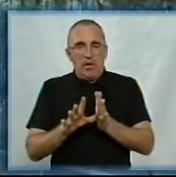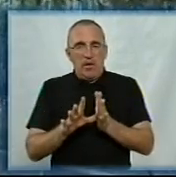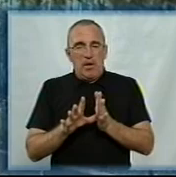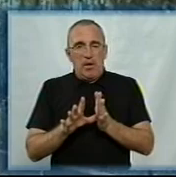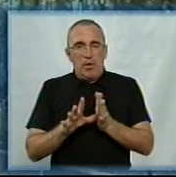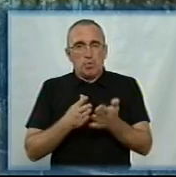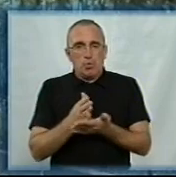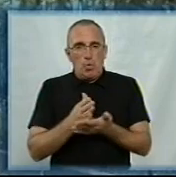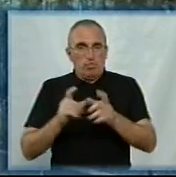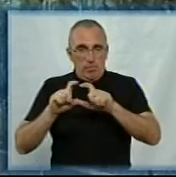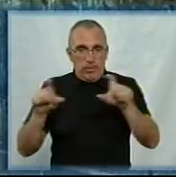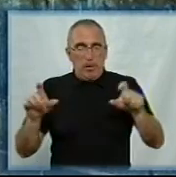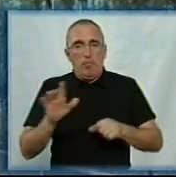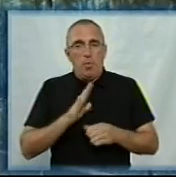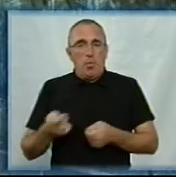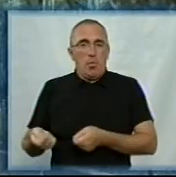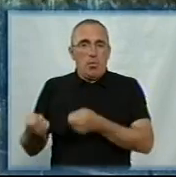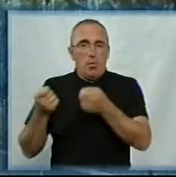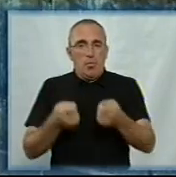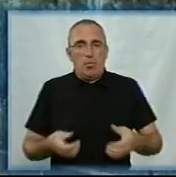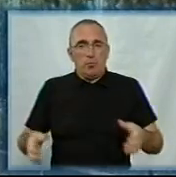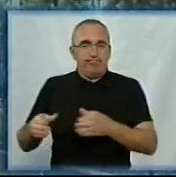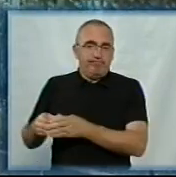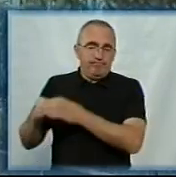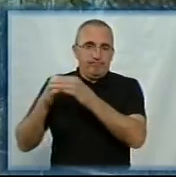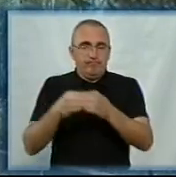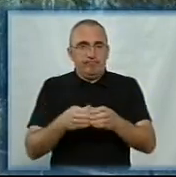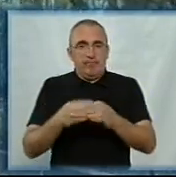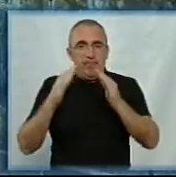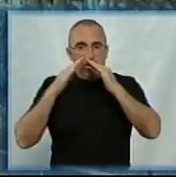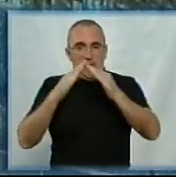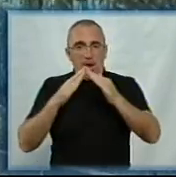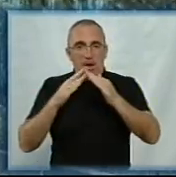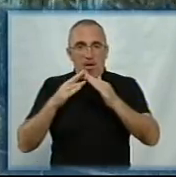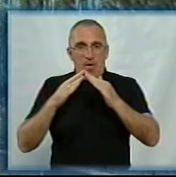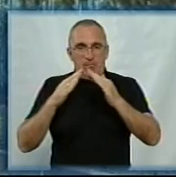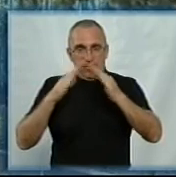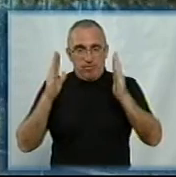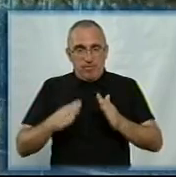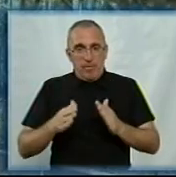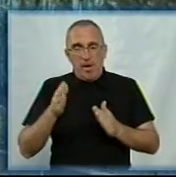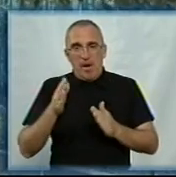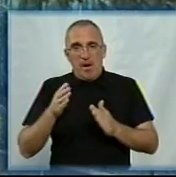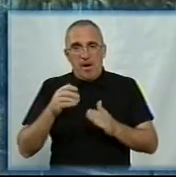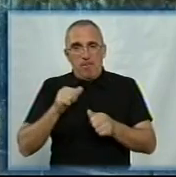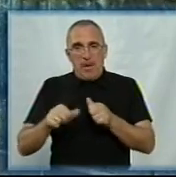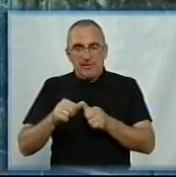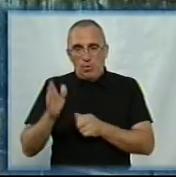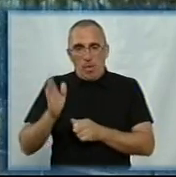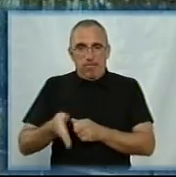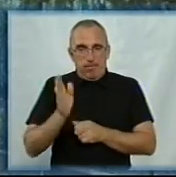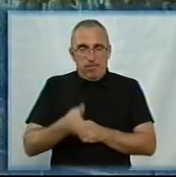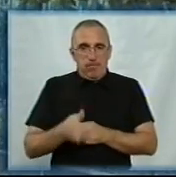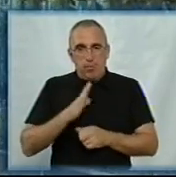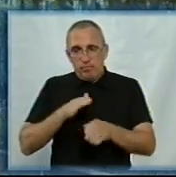було доставлено особовий склад на дах будинку. Тут, за допомогою бензопили, було здійснено